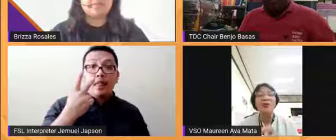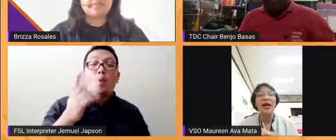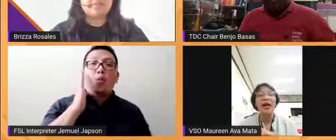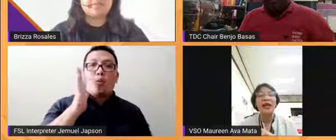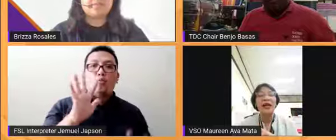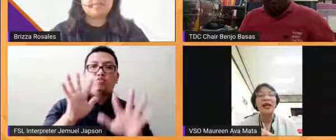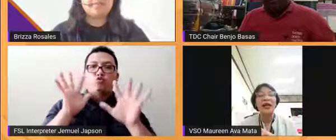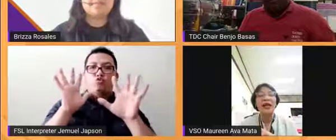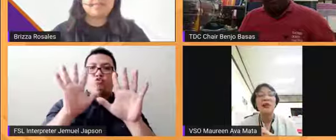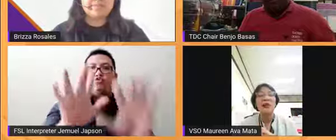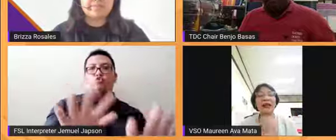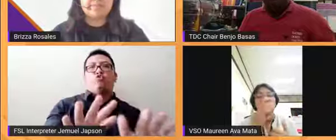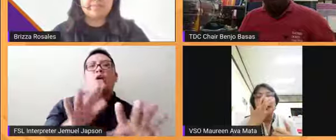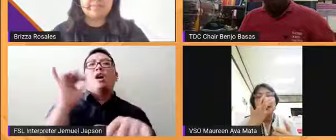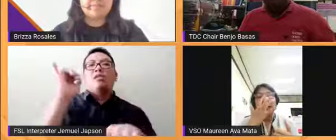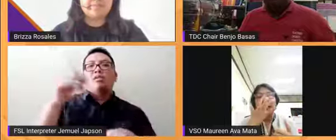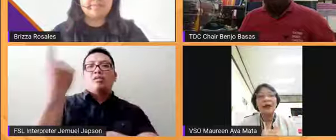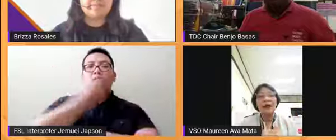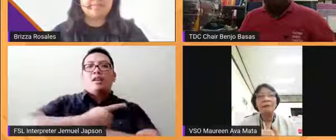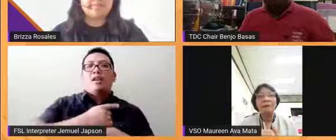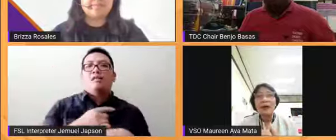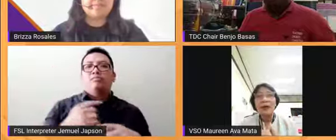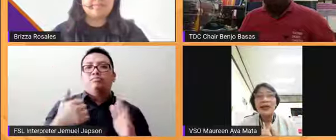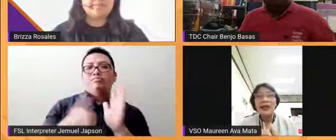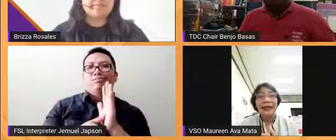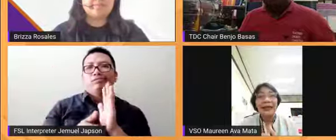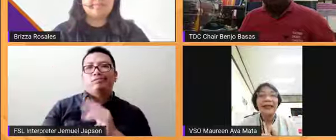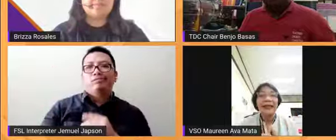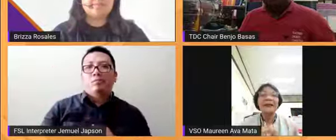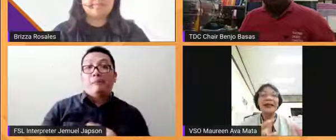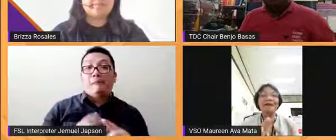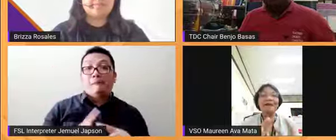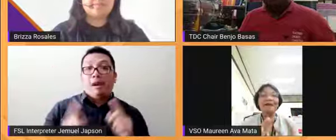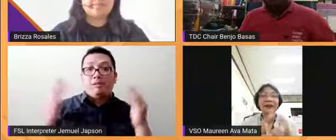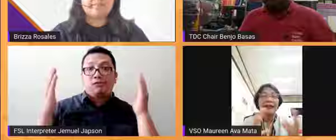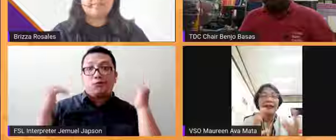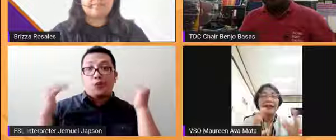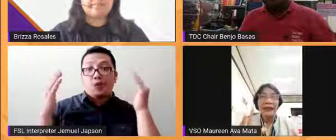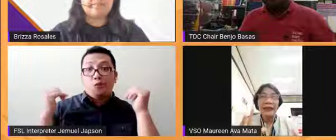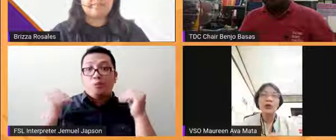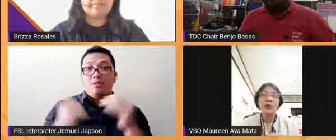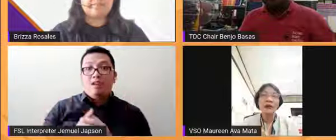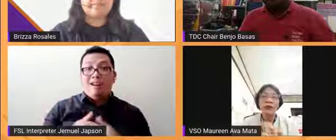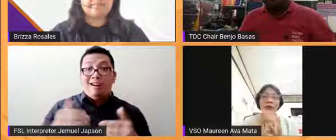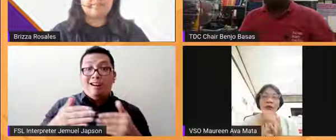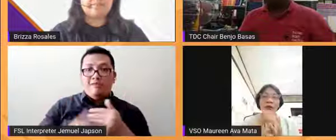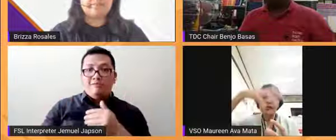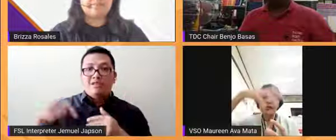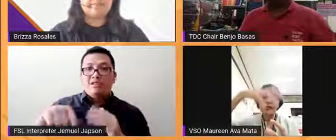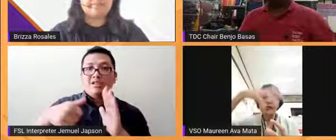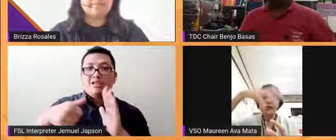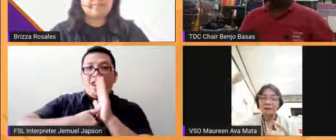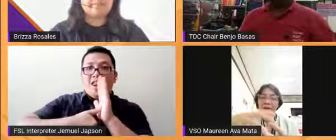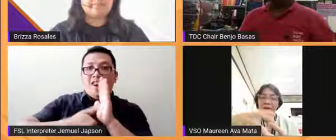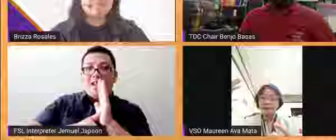araw na eleksyon pero sana after this election mas